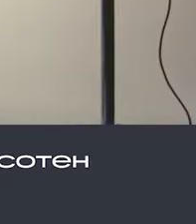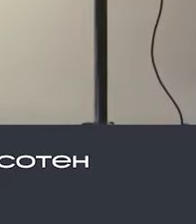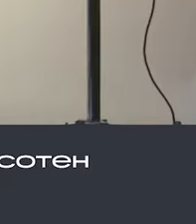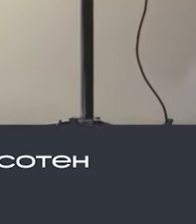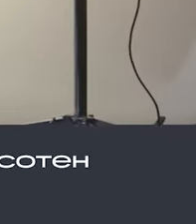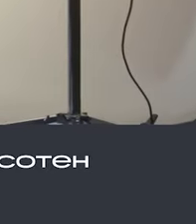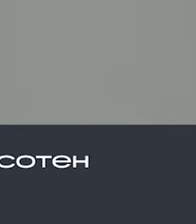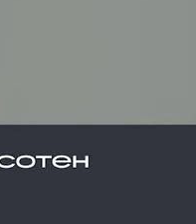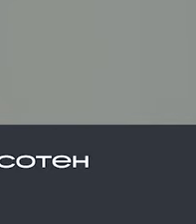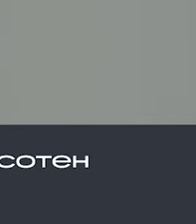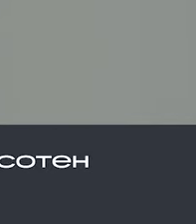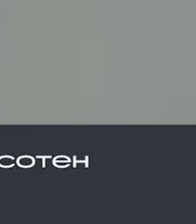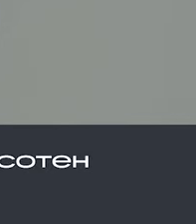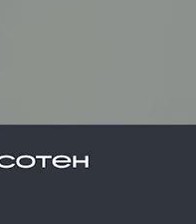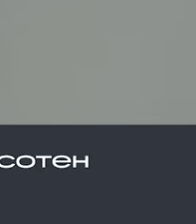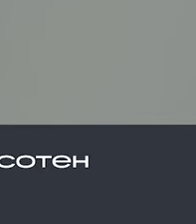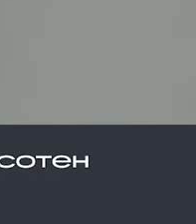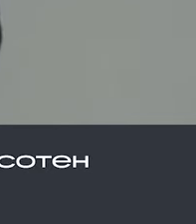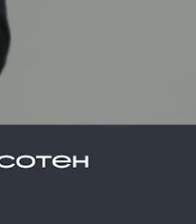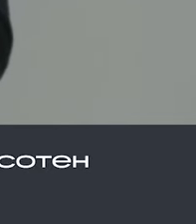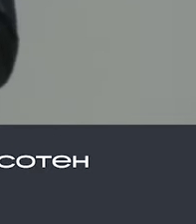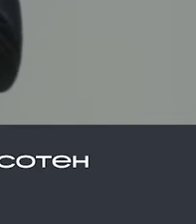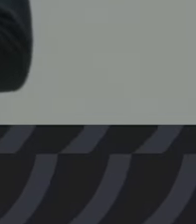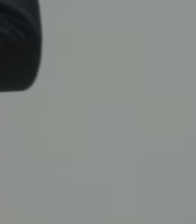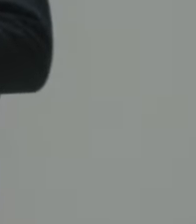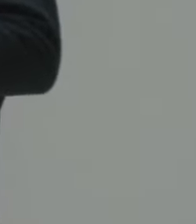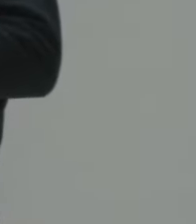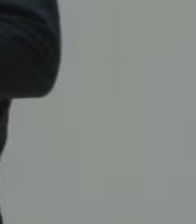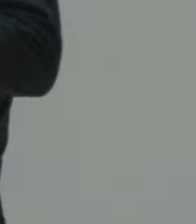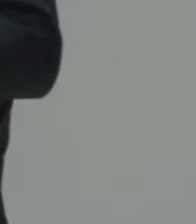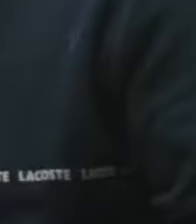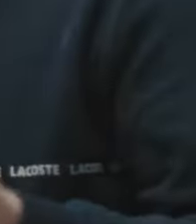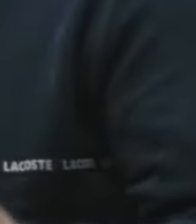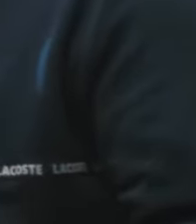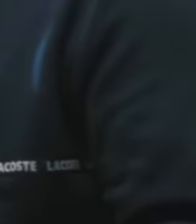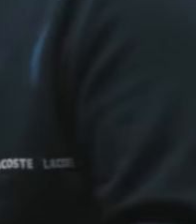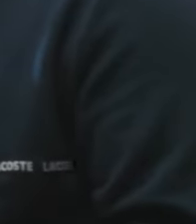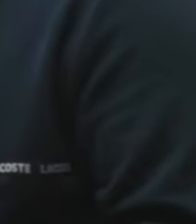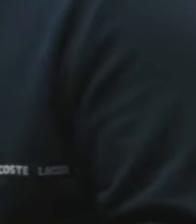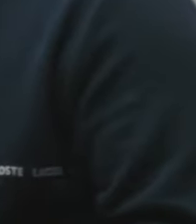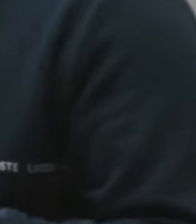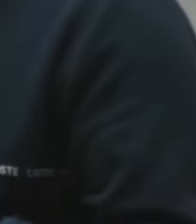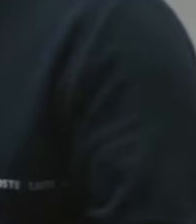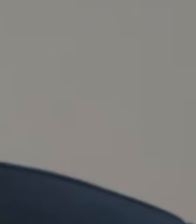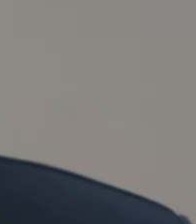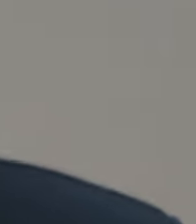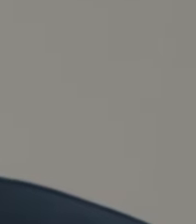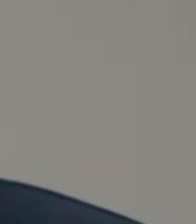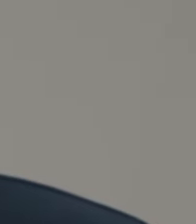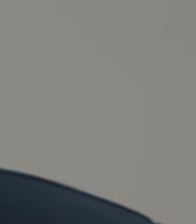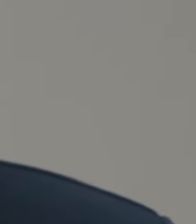есть. В реальной жизни он не ставится галочкой, не прибавляются баллы, когда он уязвимость какую-то нашел. Наоборот, это только начало пути.